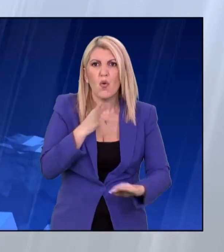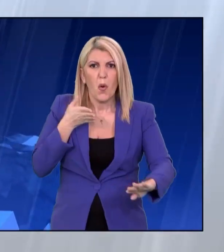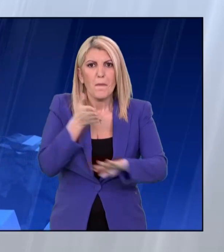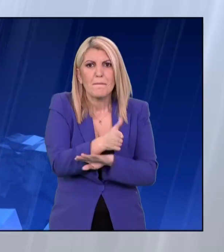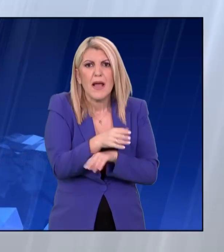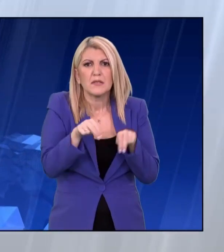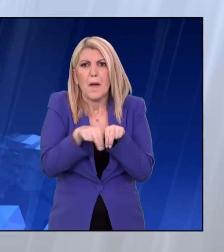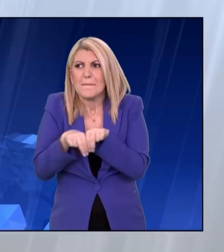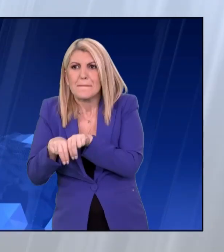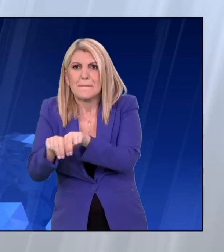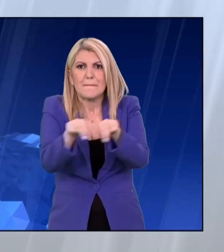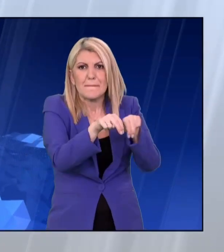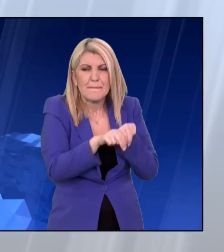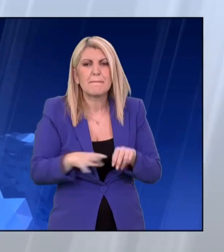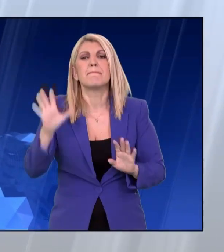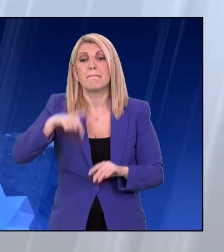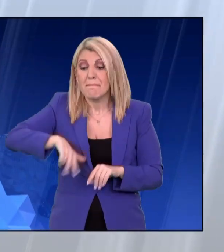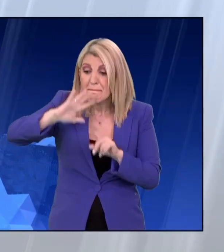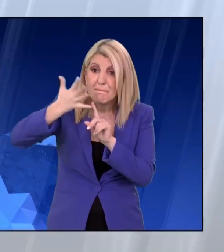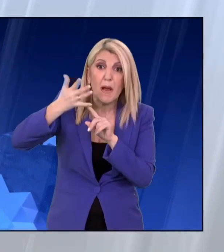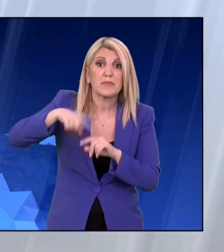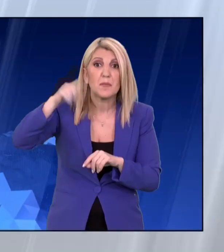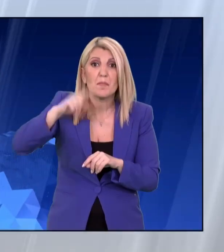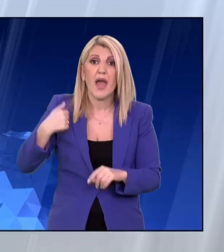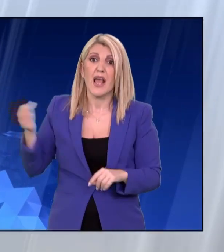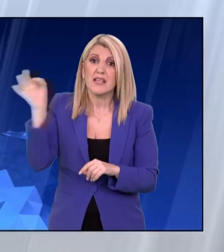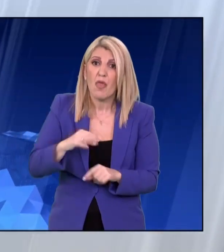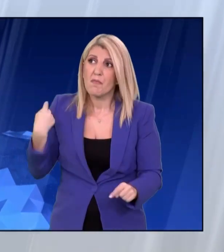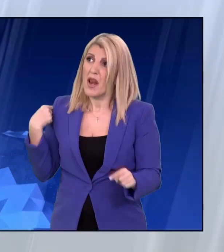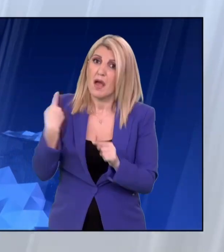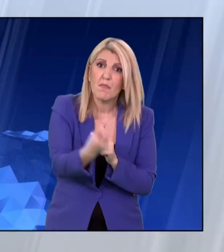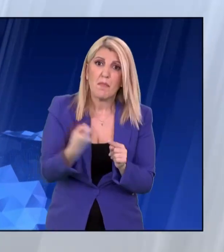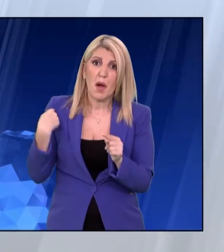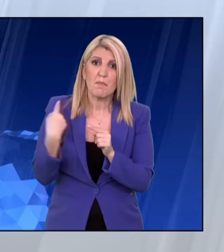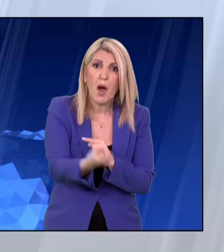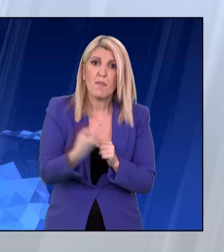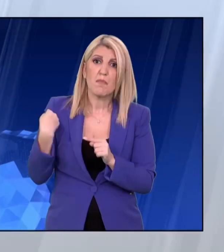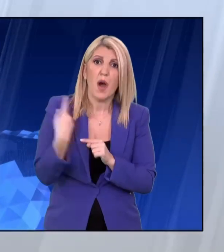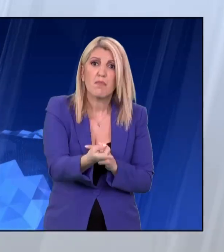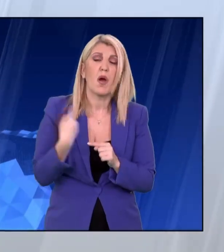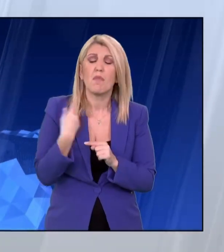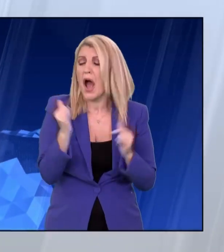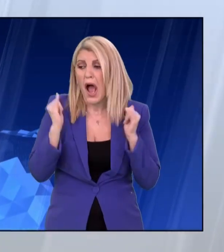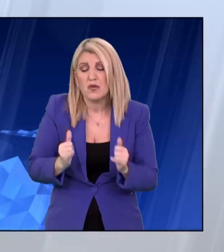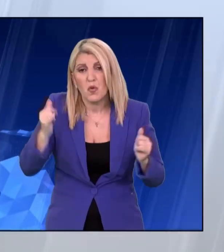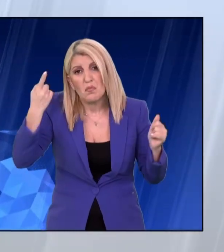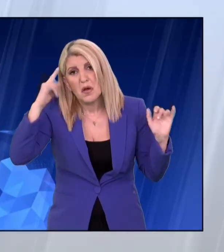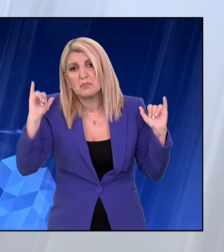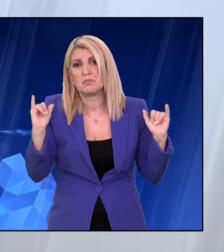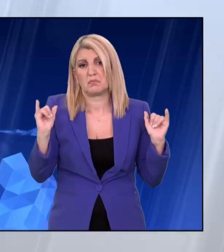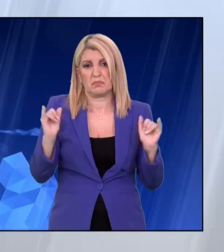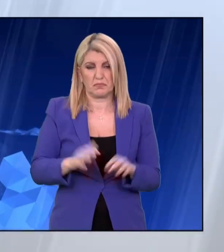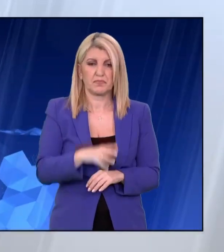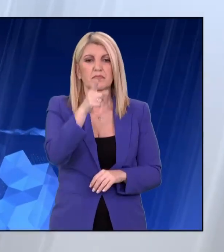Είναι πέμπτη ημέρα, ερχόμαστε κάθε ημέρα και δεν έχουμε βγάλει άκρη ακόμα. Έχουμε πάει, έχουμε αριθμό, περιμένουμε. Μετά από τρεις ώρες. Προχθές την Κυριακή που